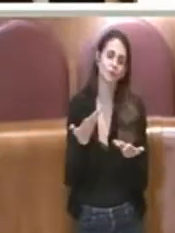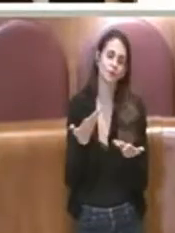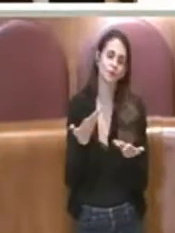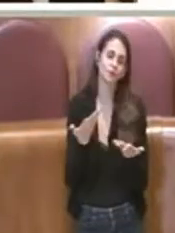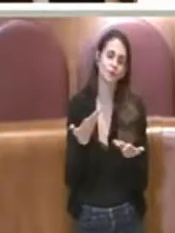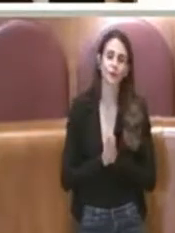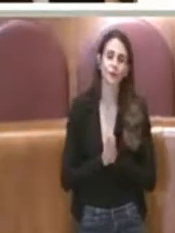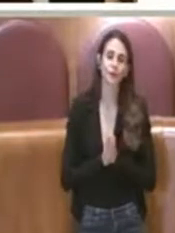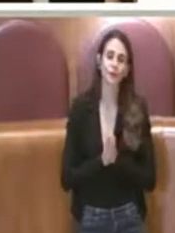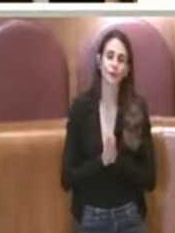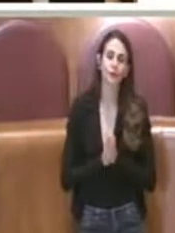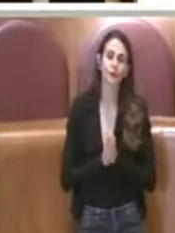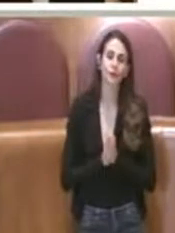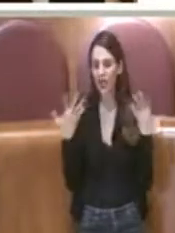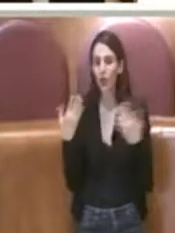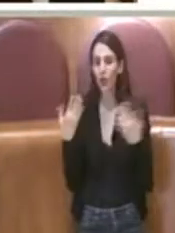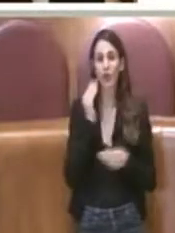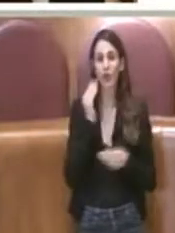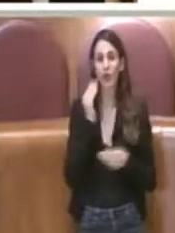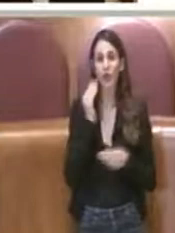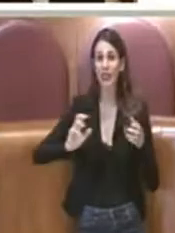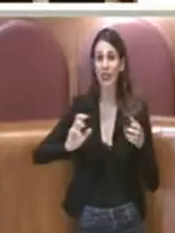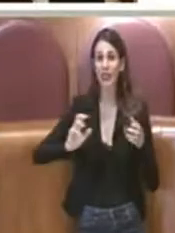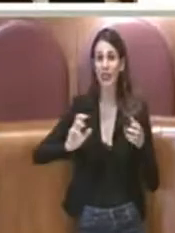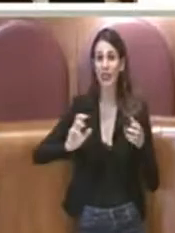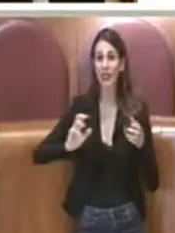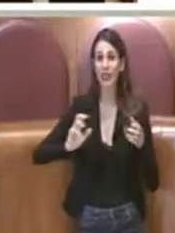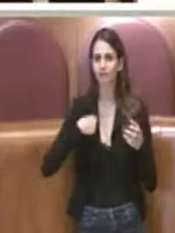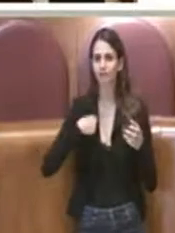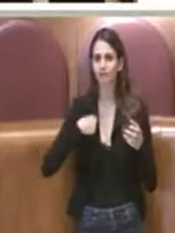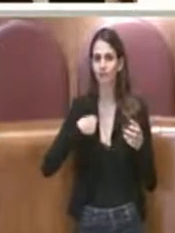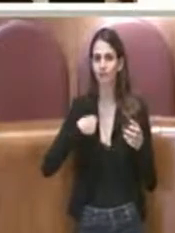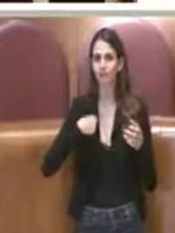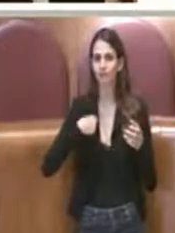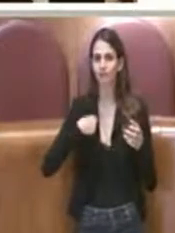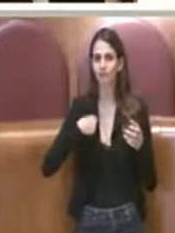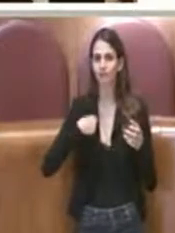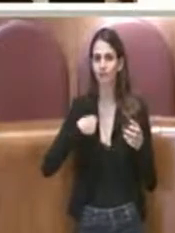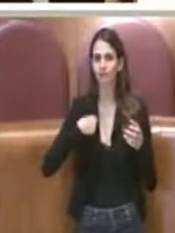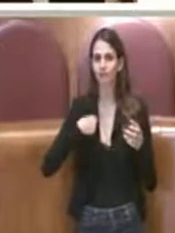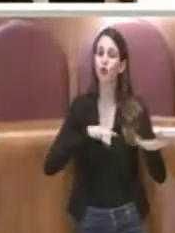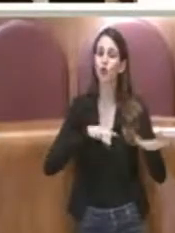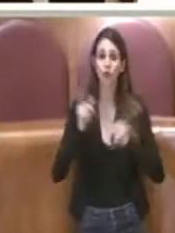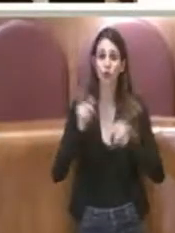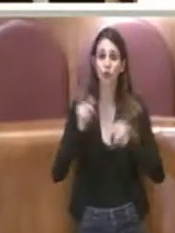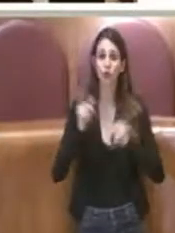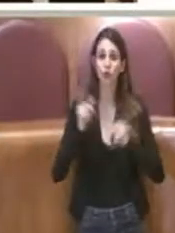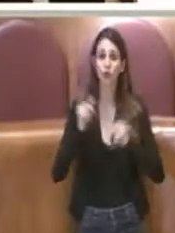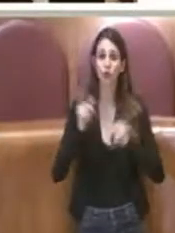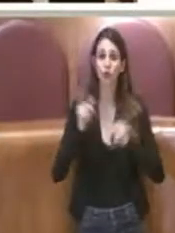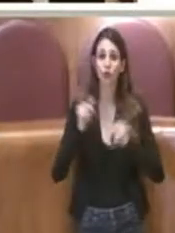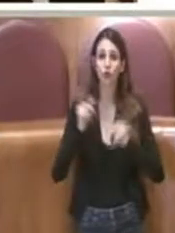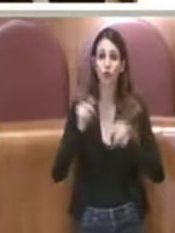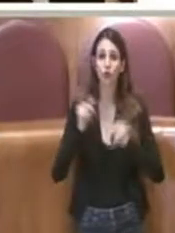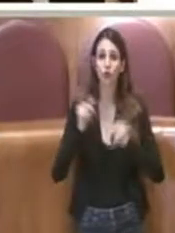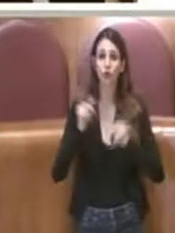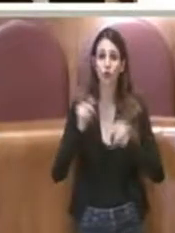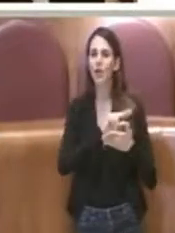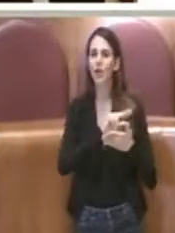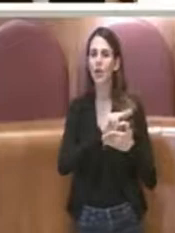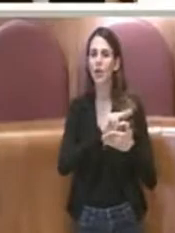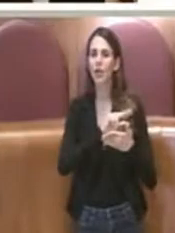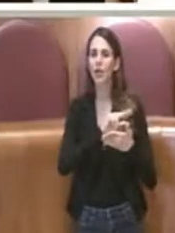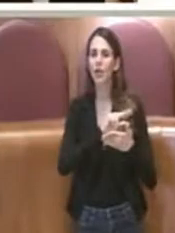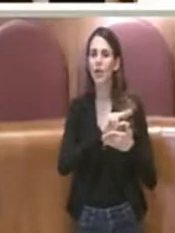ovviamente sui debiti noi poi annuncio che il Movimento 5 Stelle, il gruppo, voterà convintamente